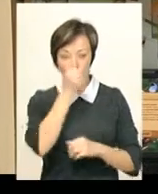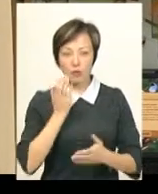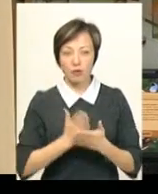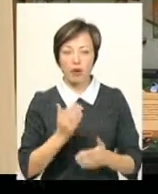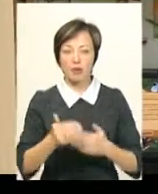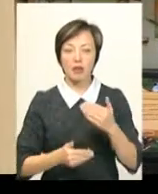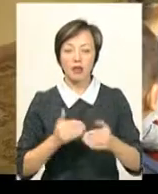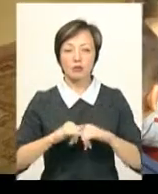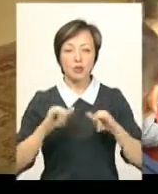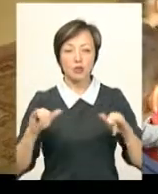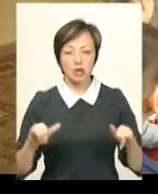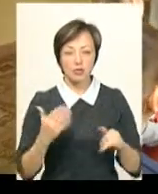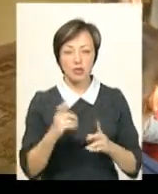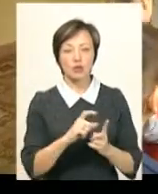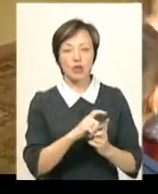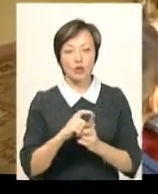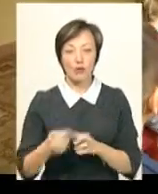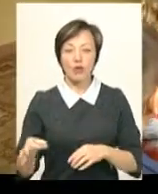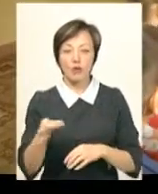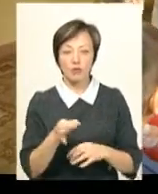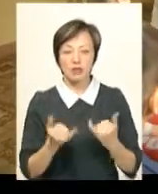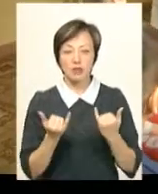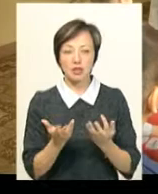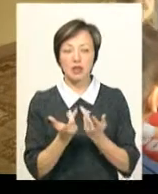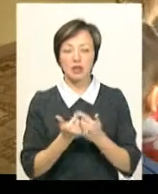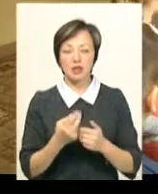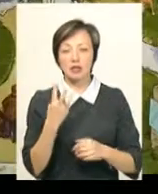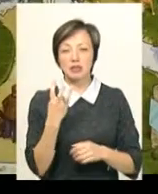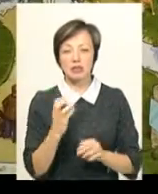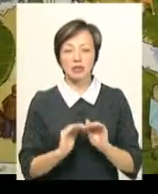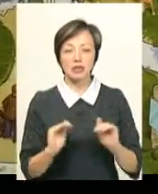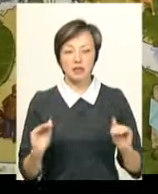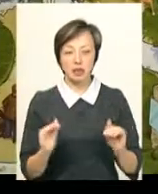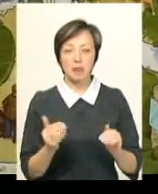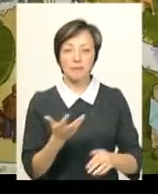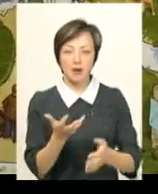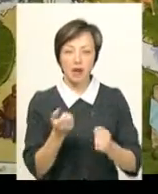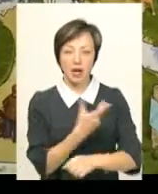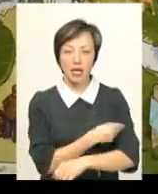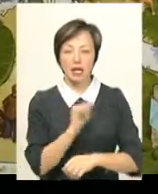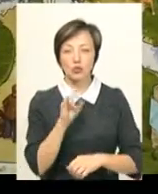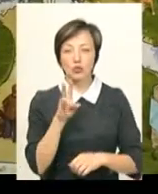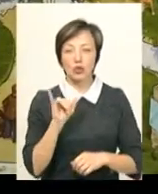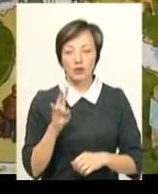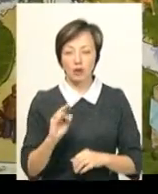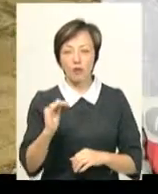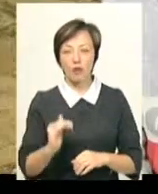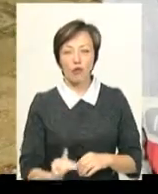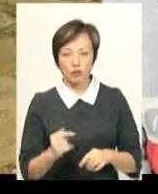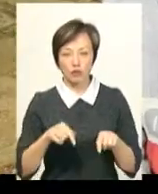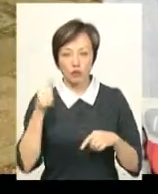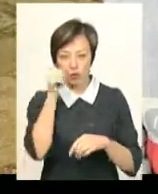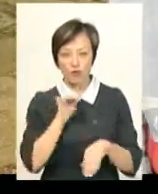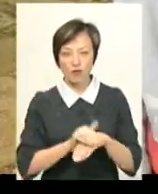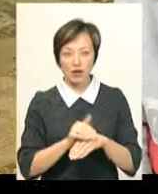тенденцію до зростання. За її словами, в області нині нараховується 300 дітей, які приймають інсулін. Наймолодшій дитині, у якої цього